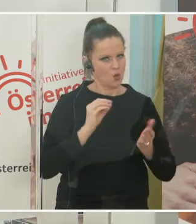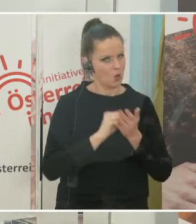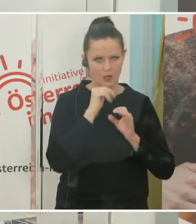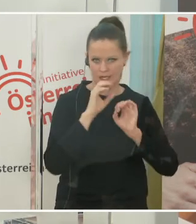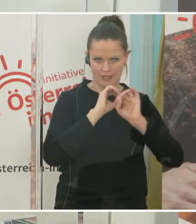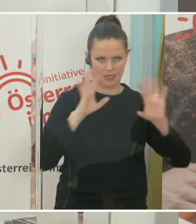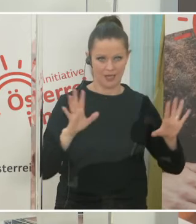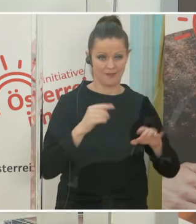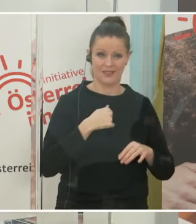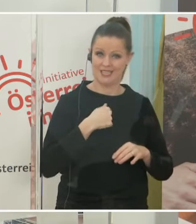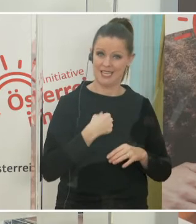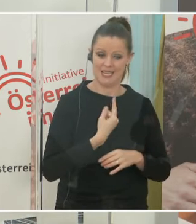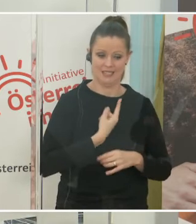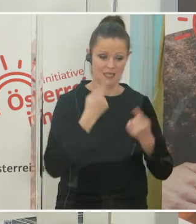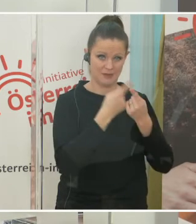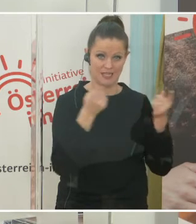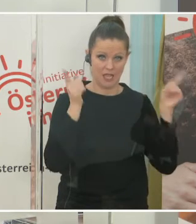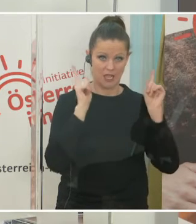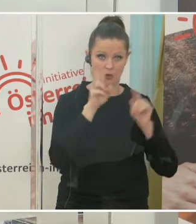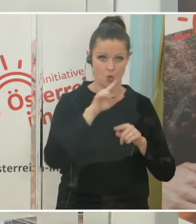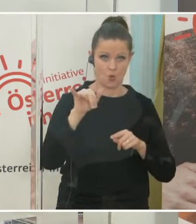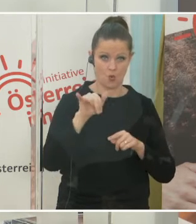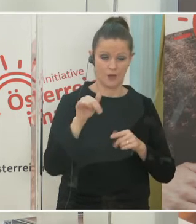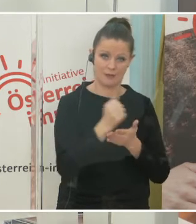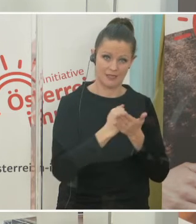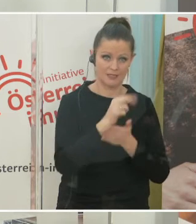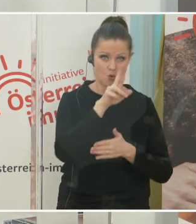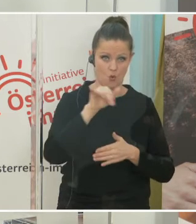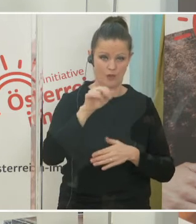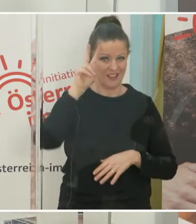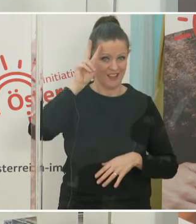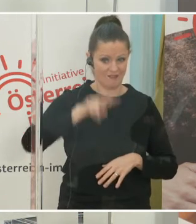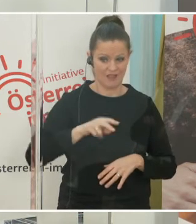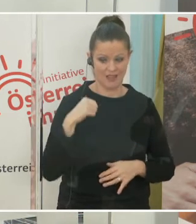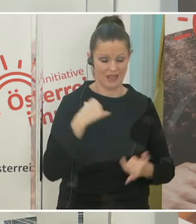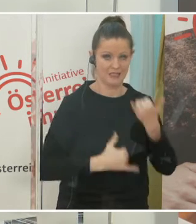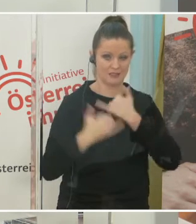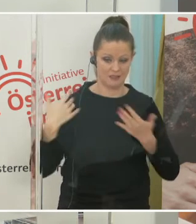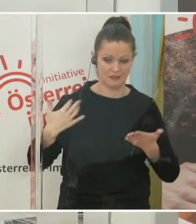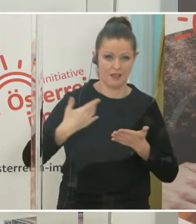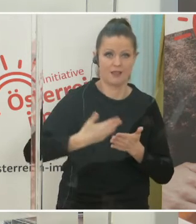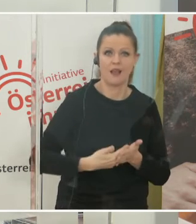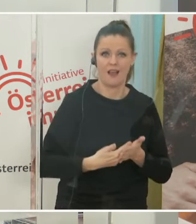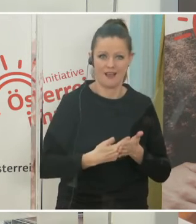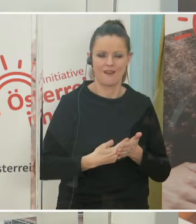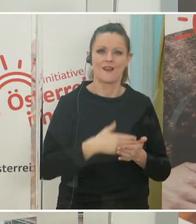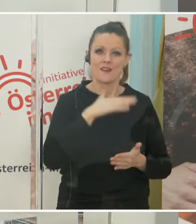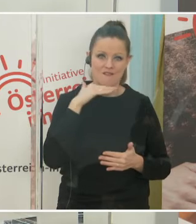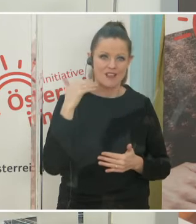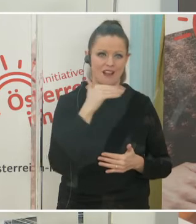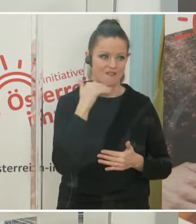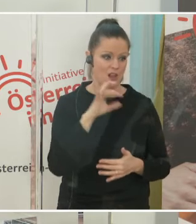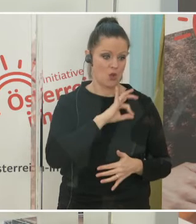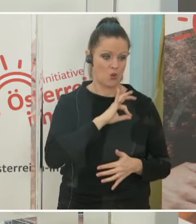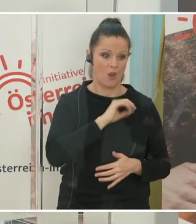Rektor der Medizinischen Universität Wien, eine Institution, die Sie im letzten Jahr über viele Kolleginnen und Kollegen,